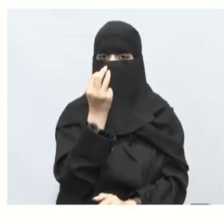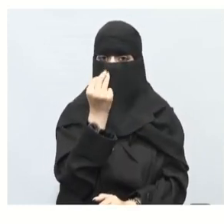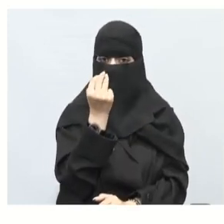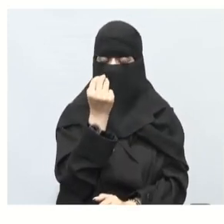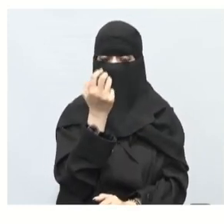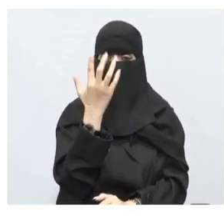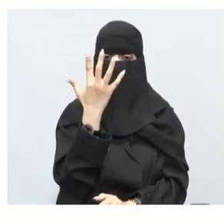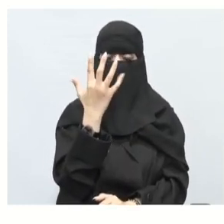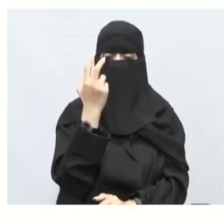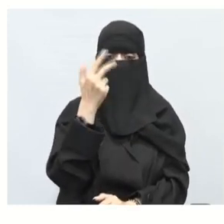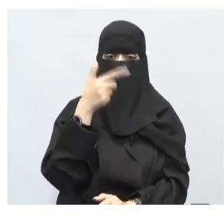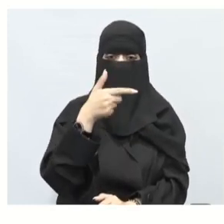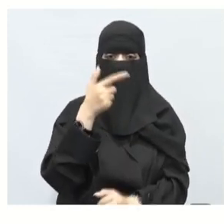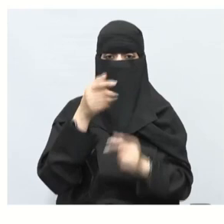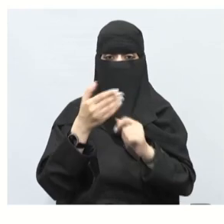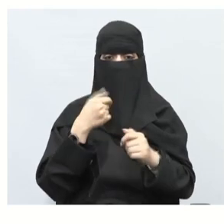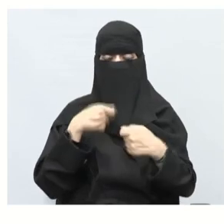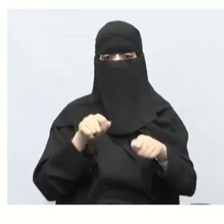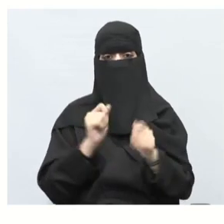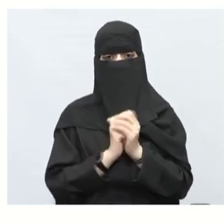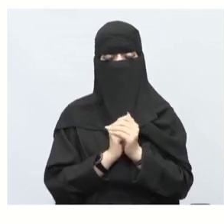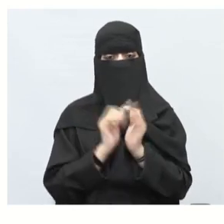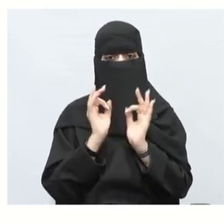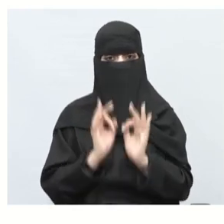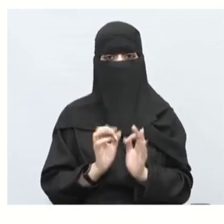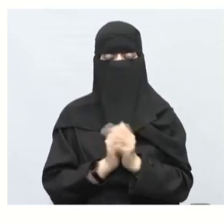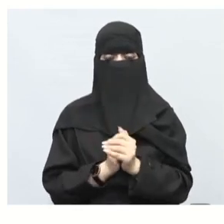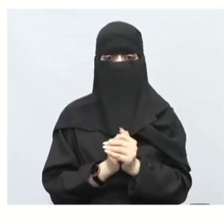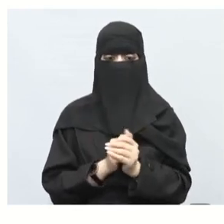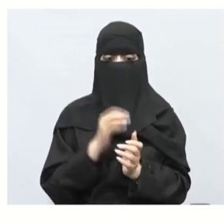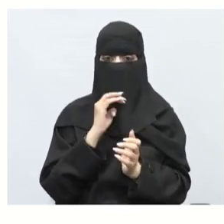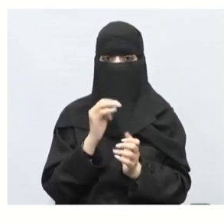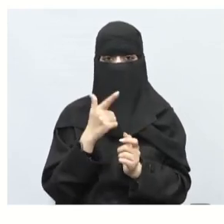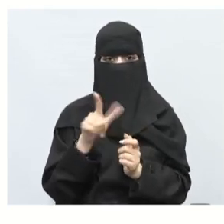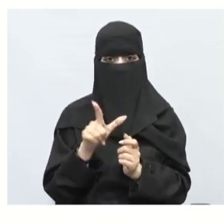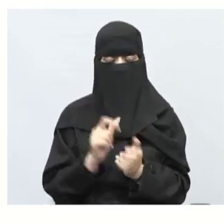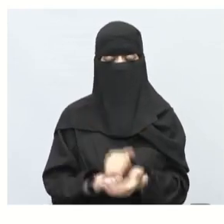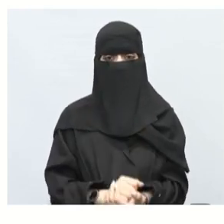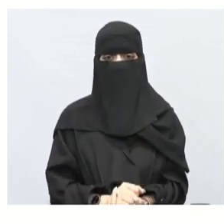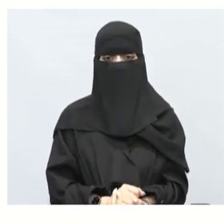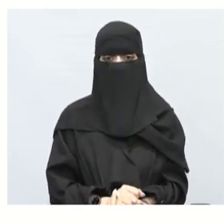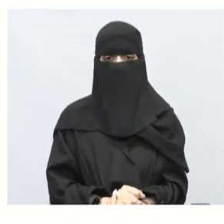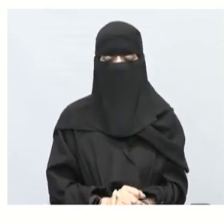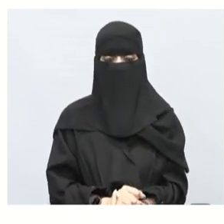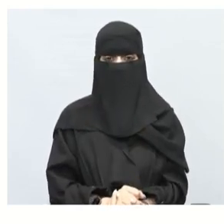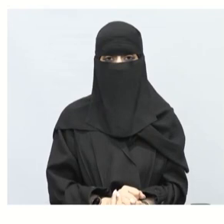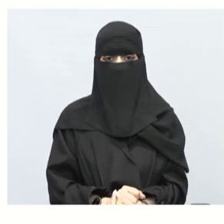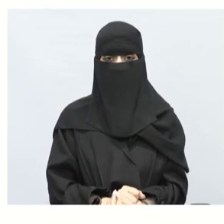هذه الآن طريقة تحقق من إيش من الحل عكسية